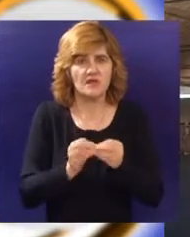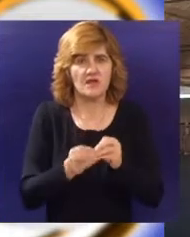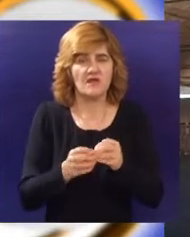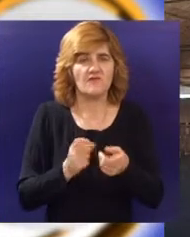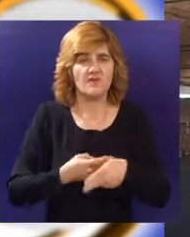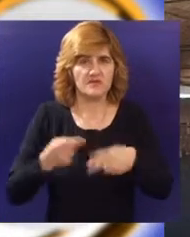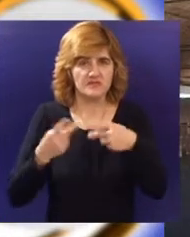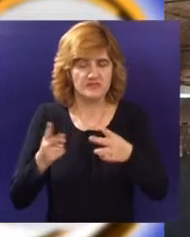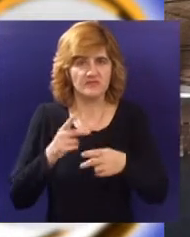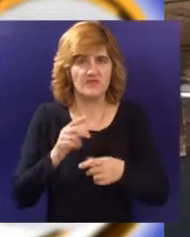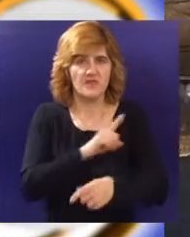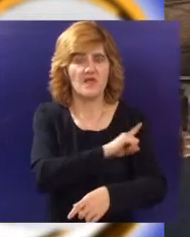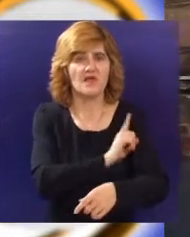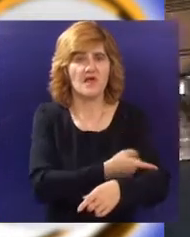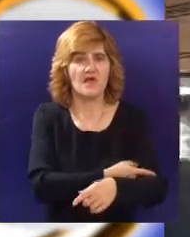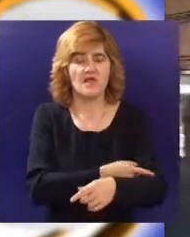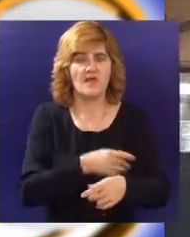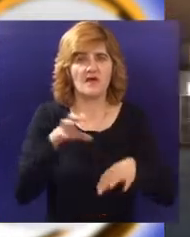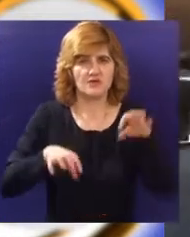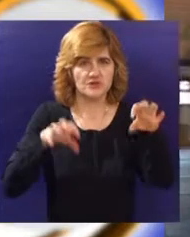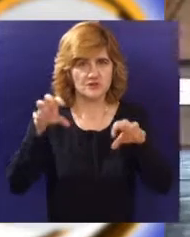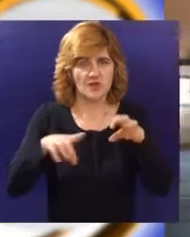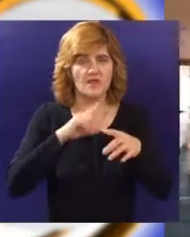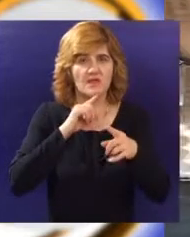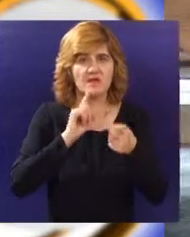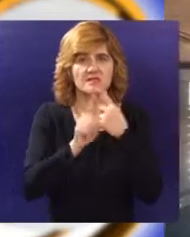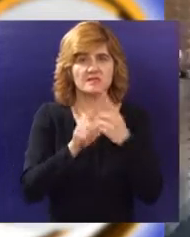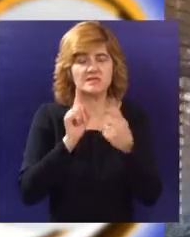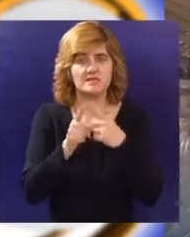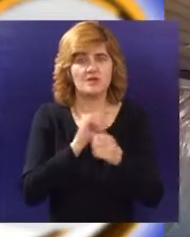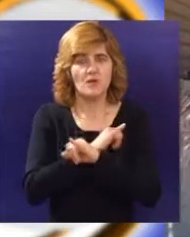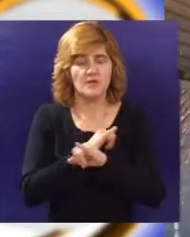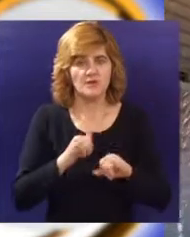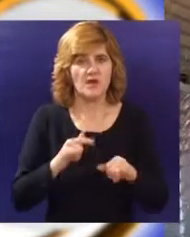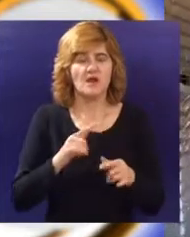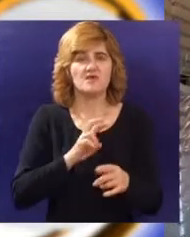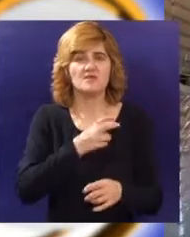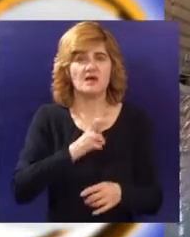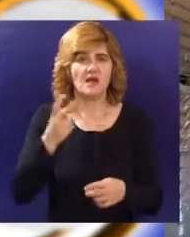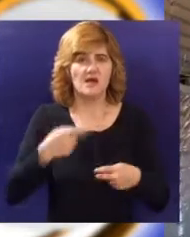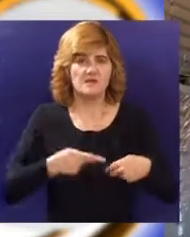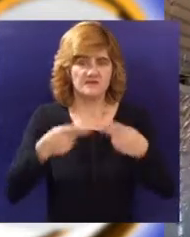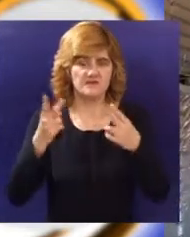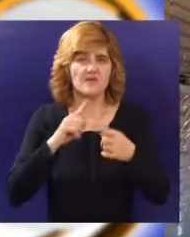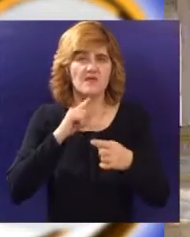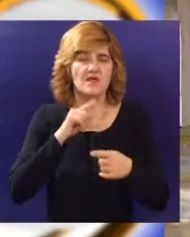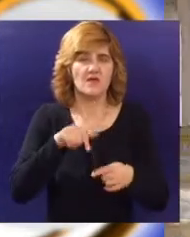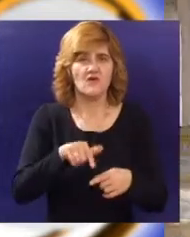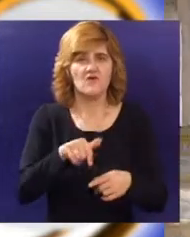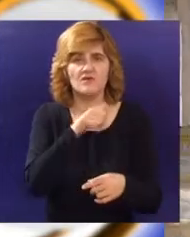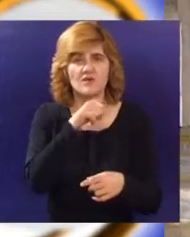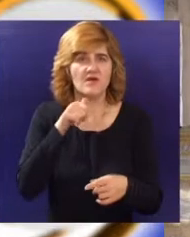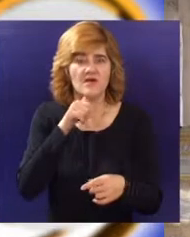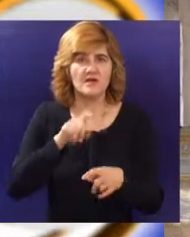jačanje konkurencije, ubrzani razvoj i modernizacija saobraćajne infrastrukture i transportnih tehnologija, kao i razvoj i afirmacija